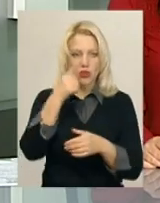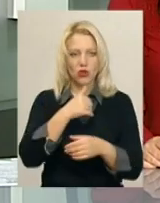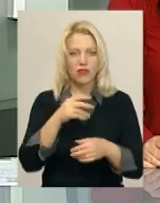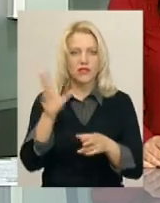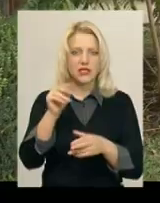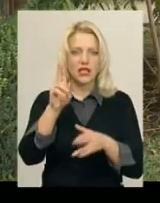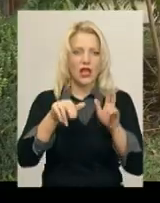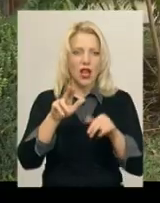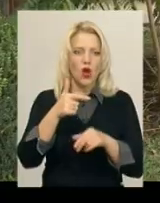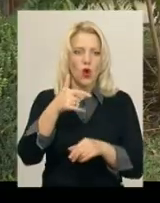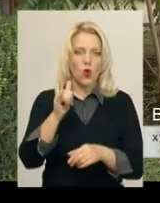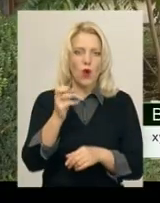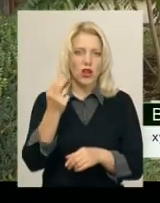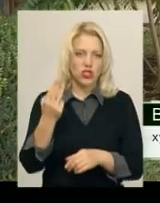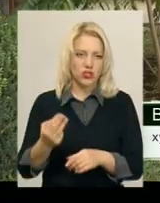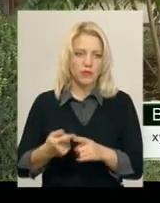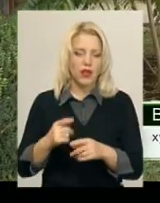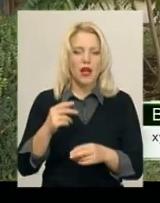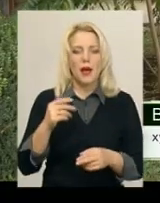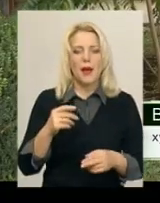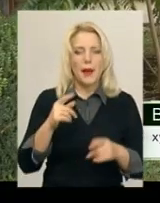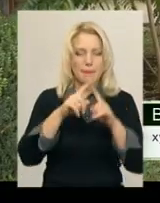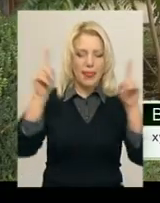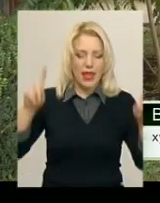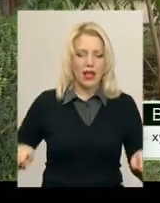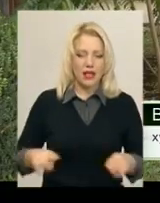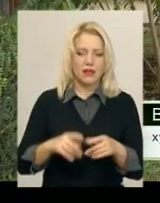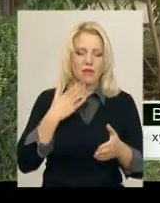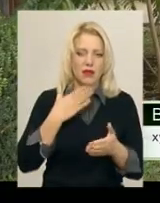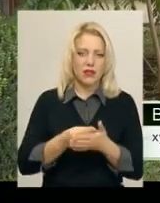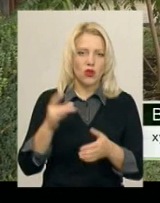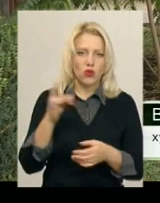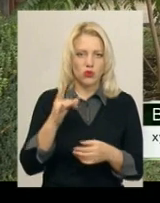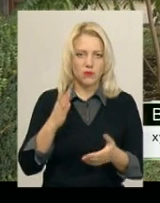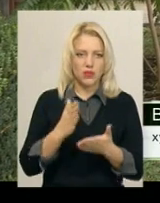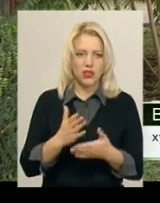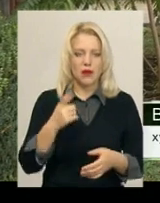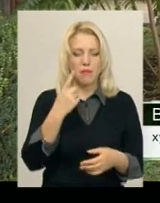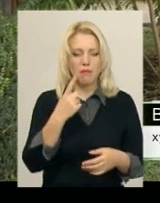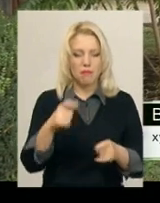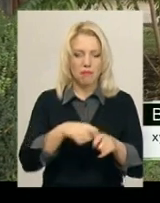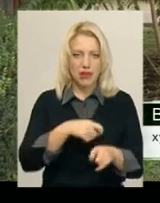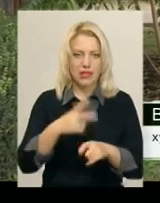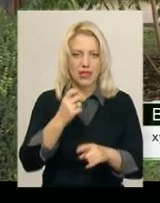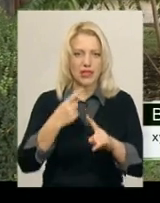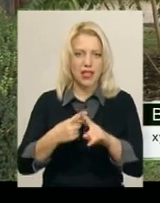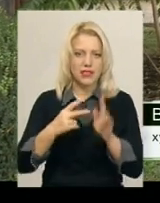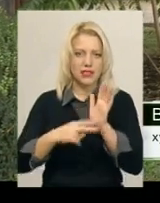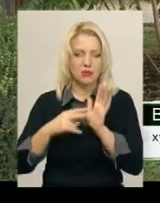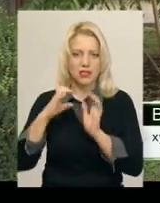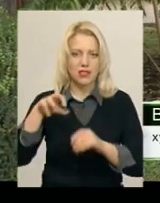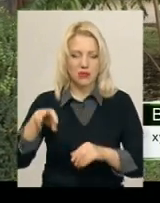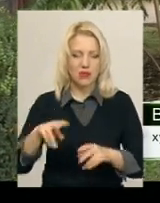Плакат має свій поліграфічний розмір метр на 70 сантиметрів. Техніка